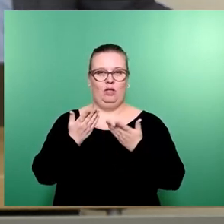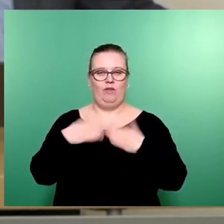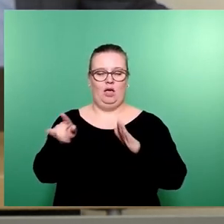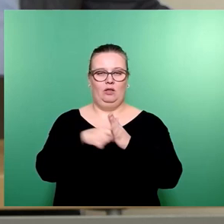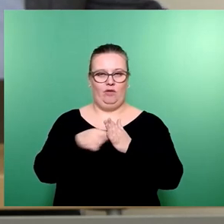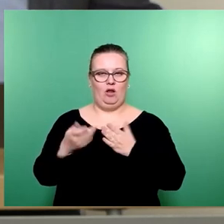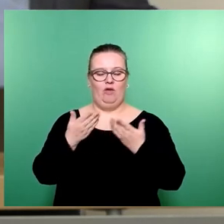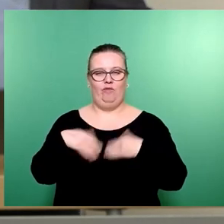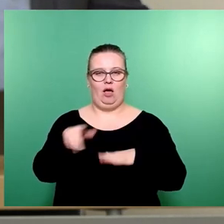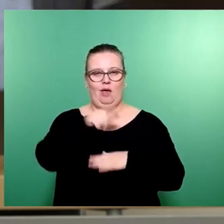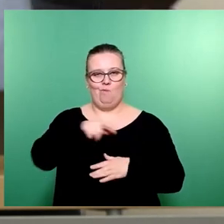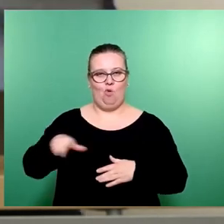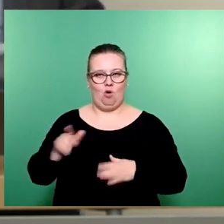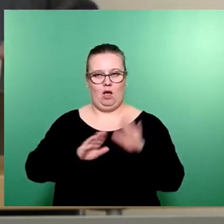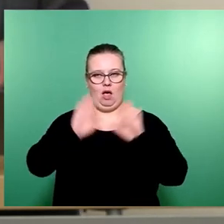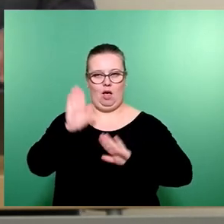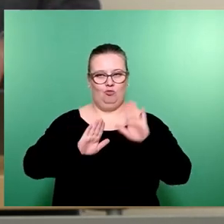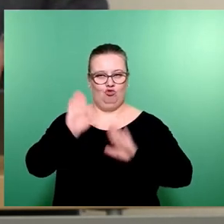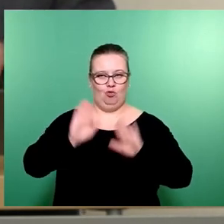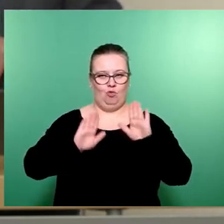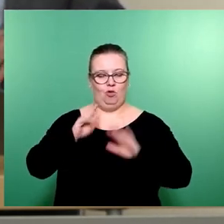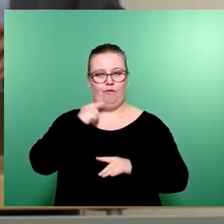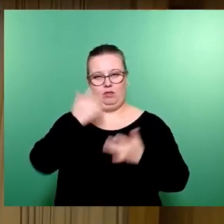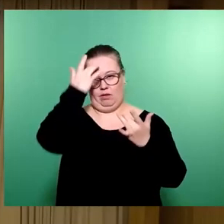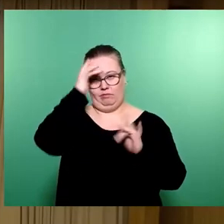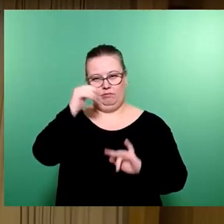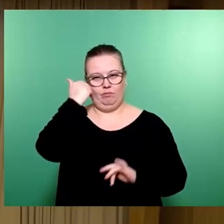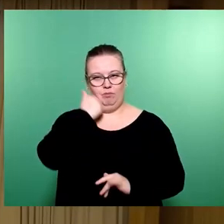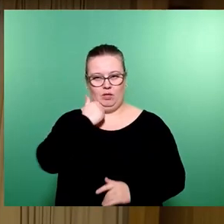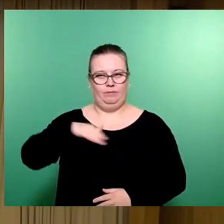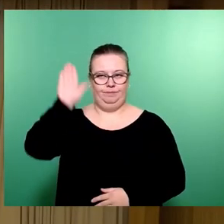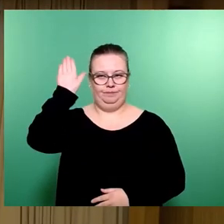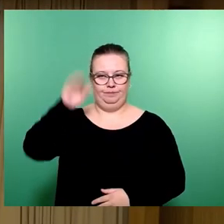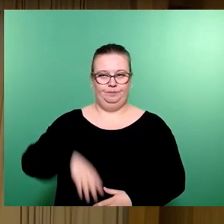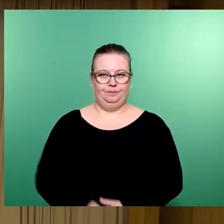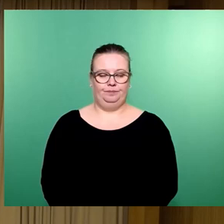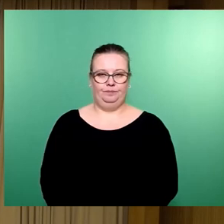Freie Bürger zur Abstimmung erstellen. Wer dem zustimmen möchte, der wäre jetzt an der Reihe.